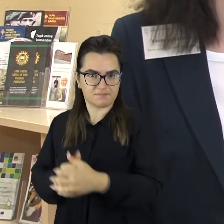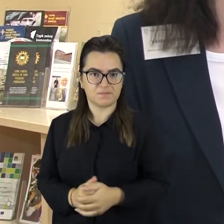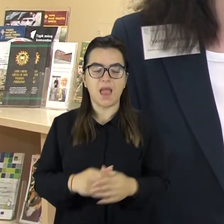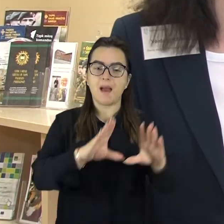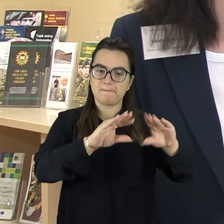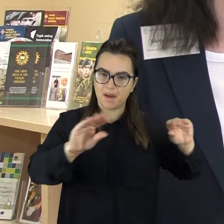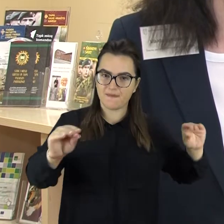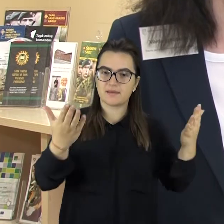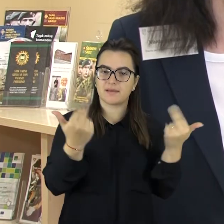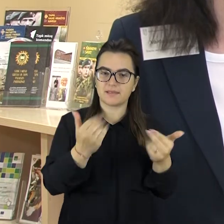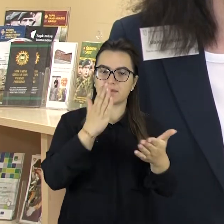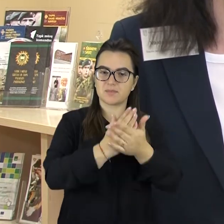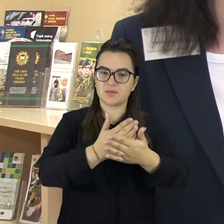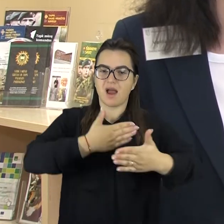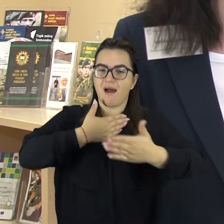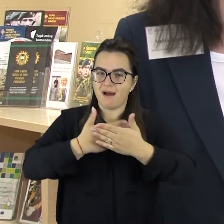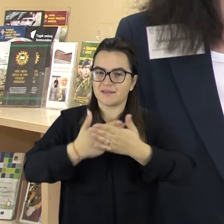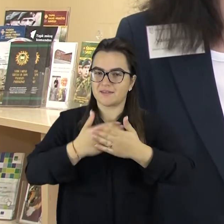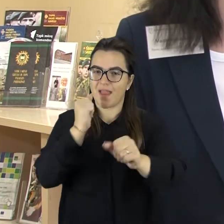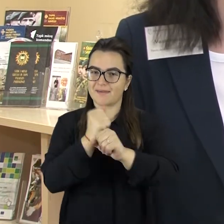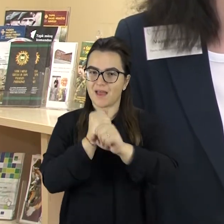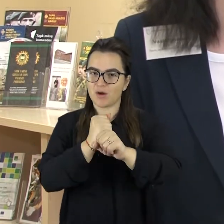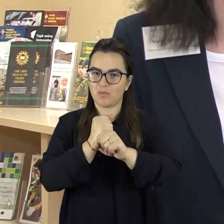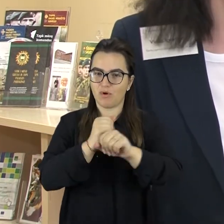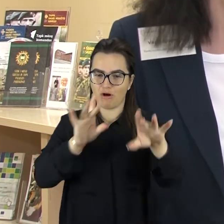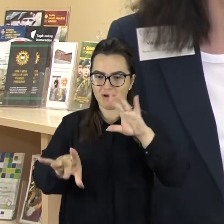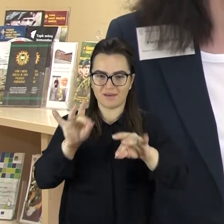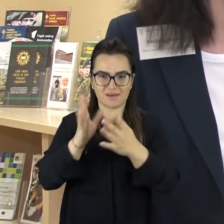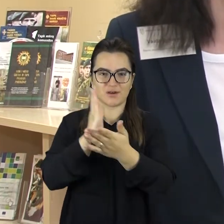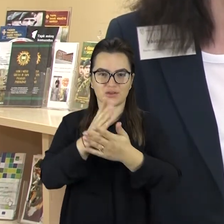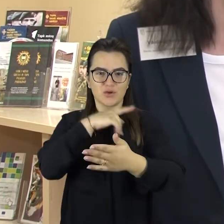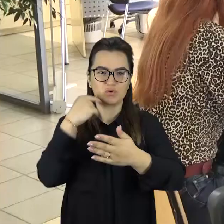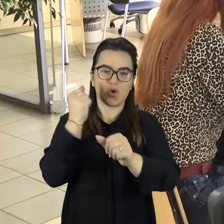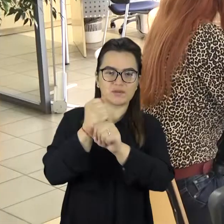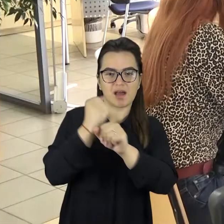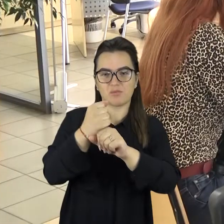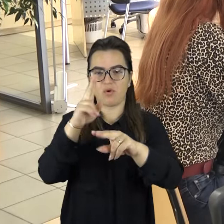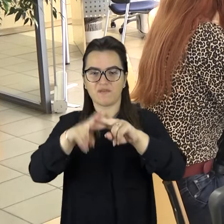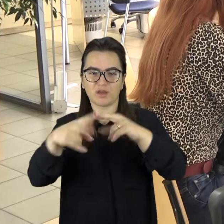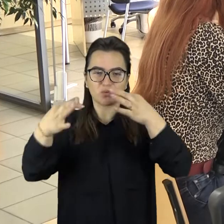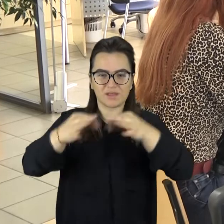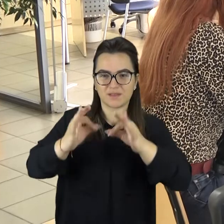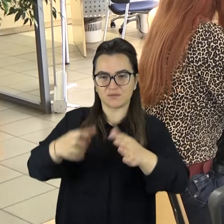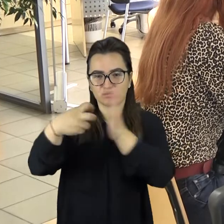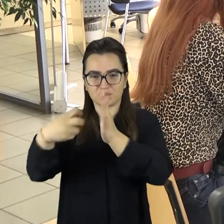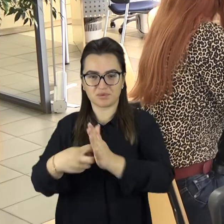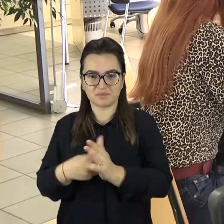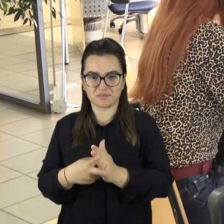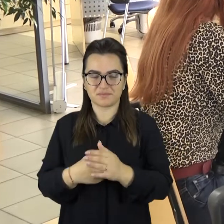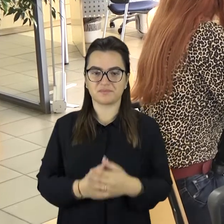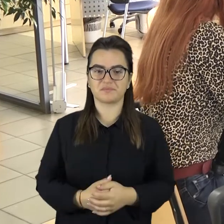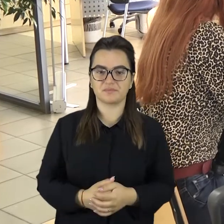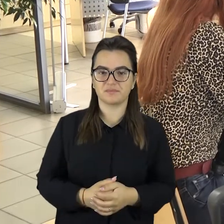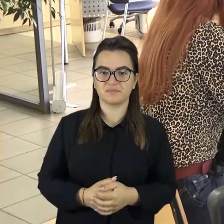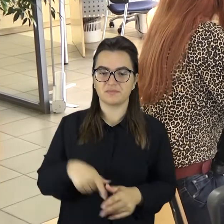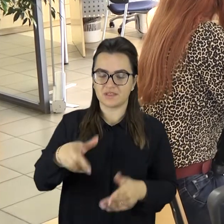abejo įprastai juntamas suaktivėjimas darbo rinkoje, kadangi darbdaviai pradeda registruoti laisvų darbo vietų. Ir be abejonės